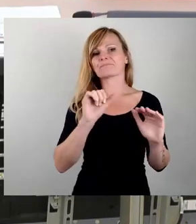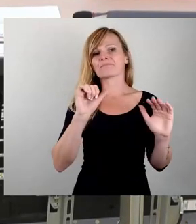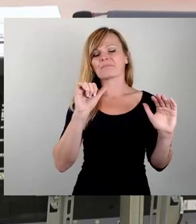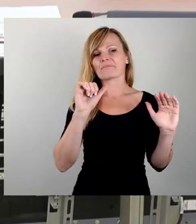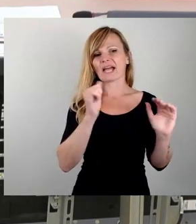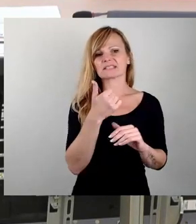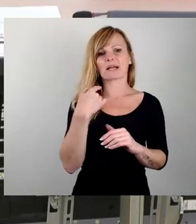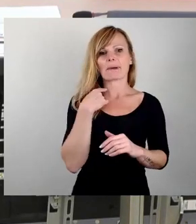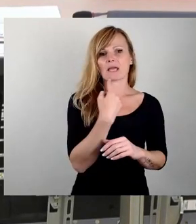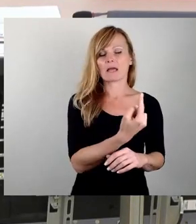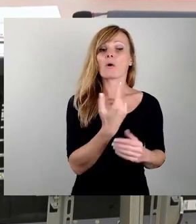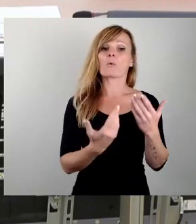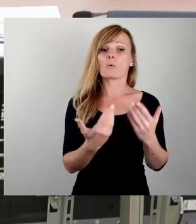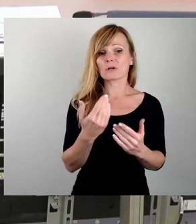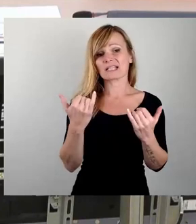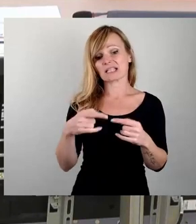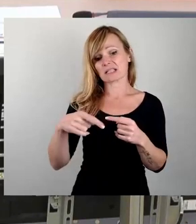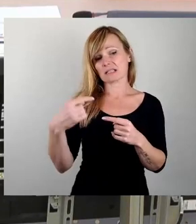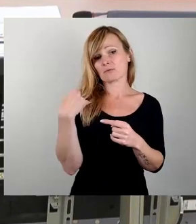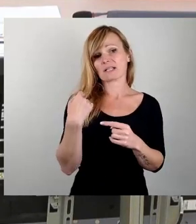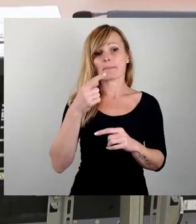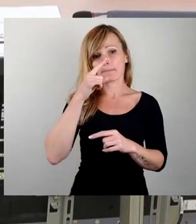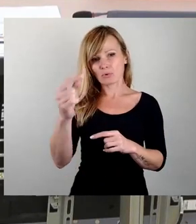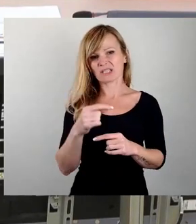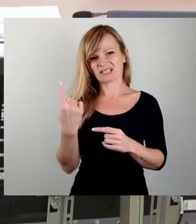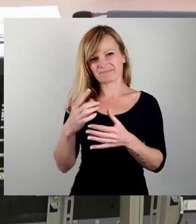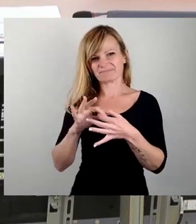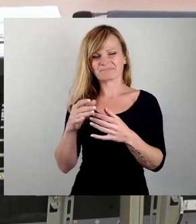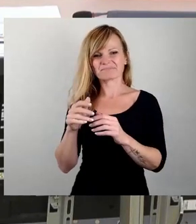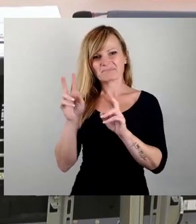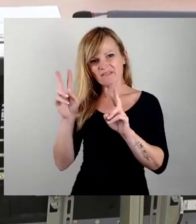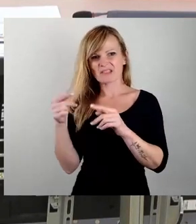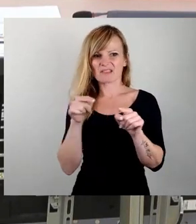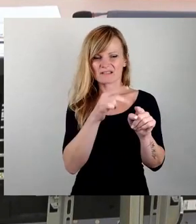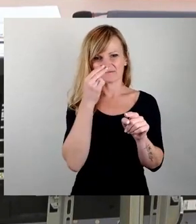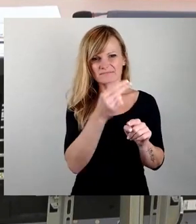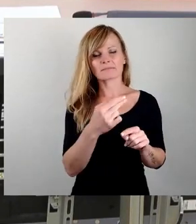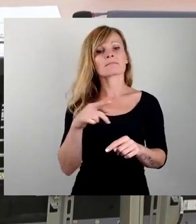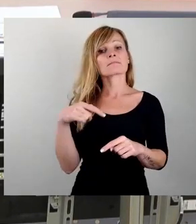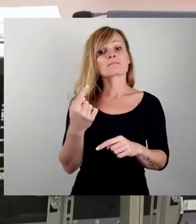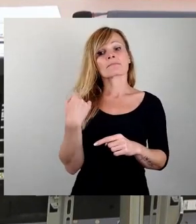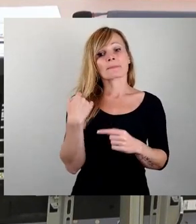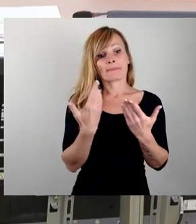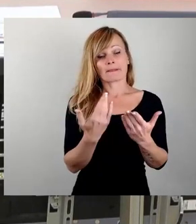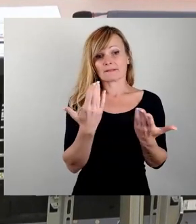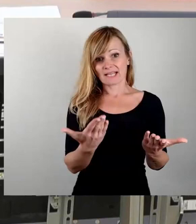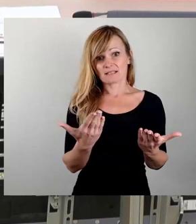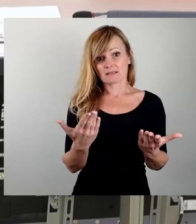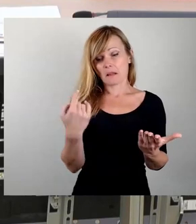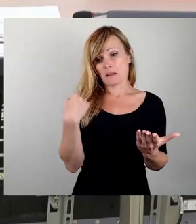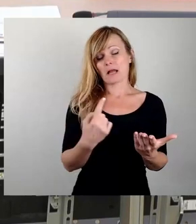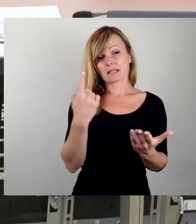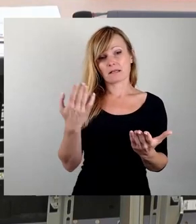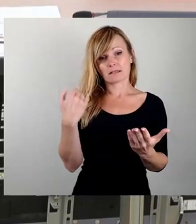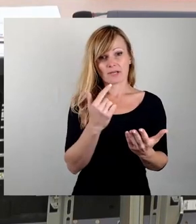Angesichts der veränderten Lage seit dem 24. Februar 2022 dürfte klar sein, dass ein solches Denkmal nicht unkommentiert im